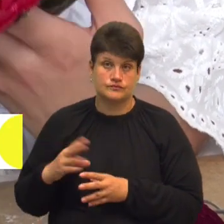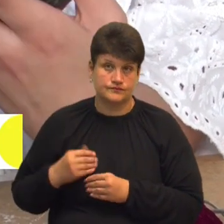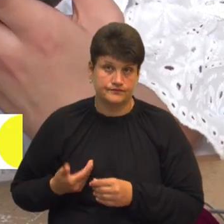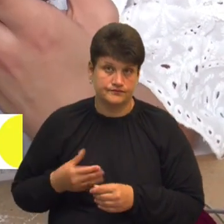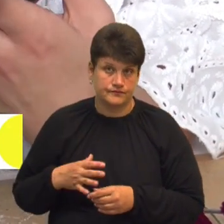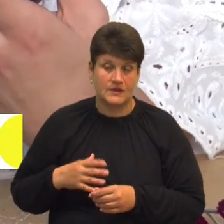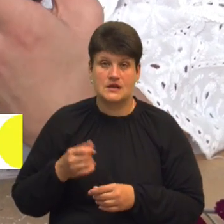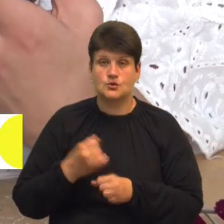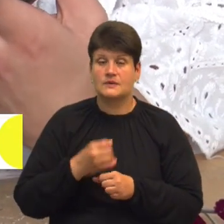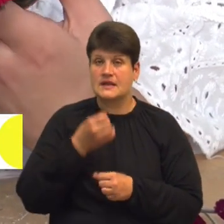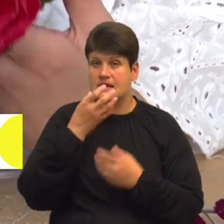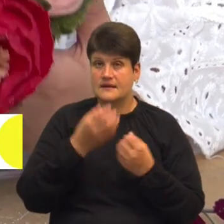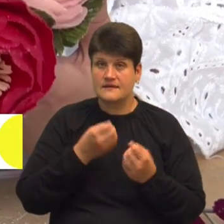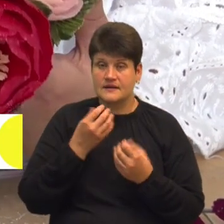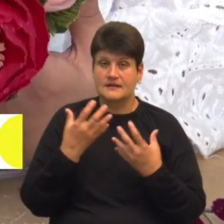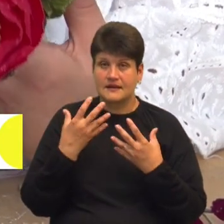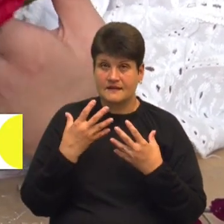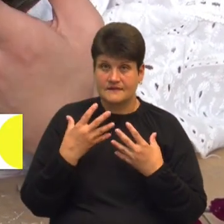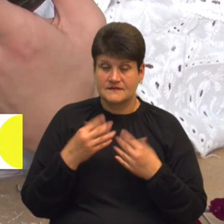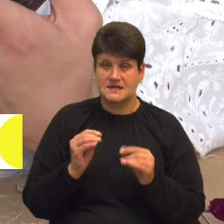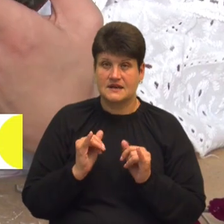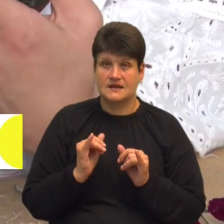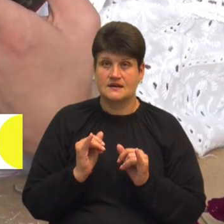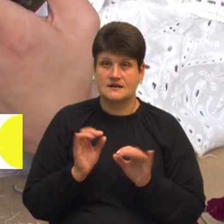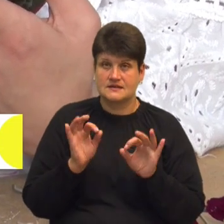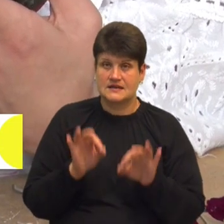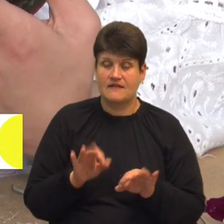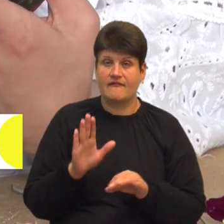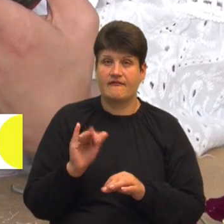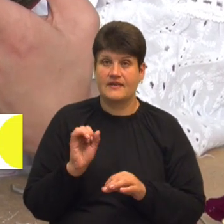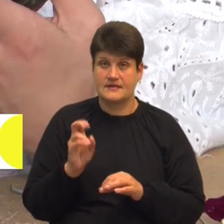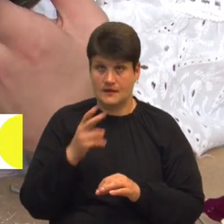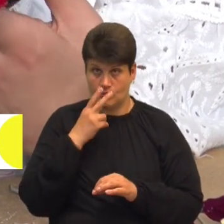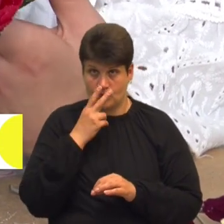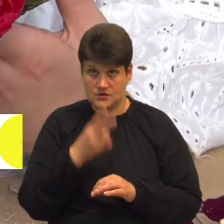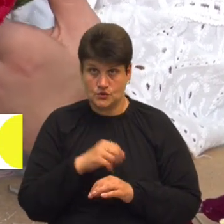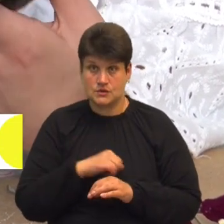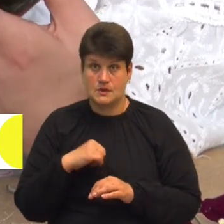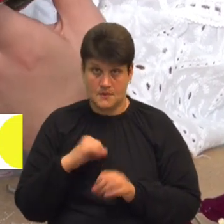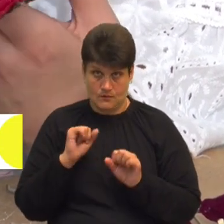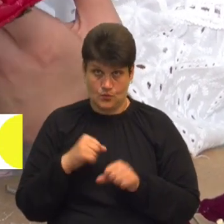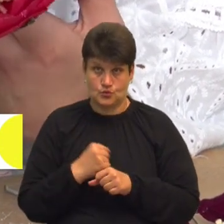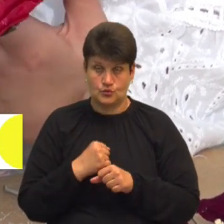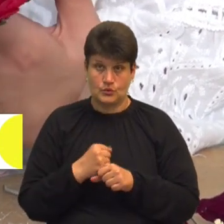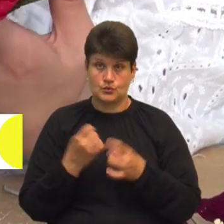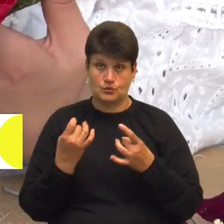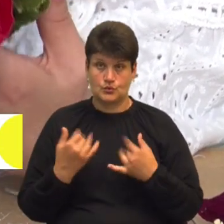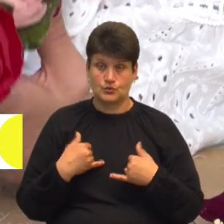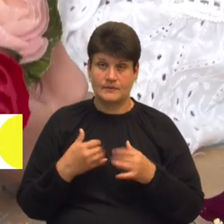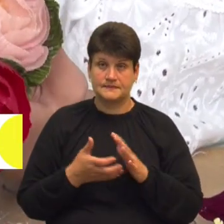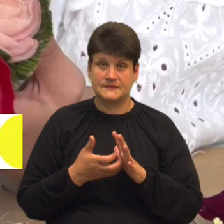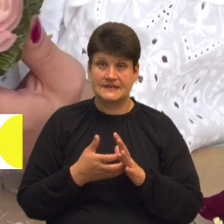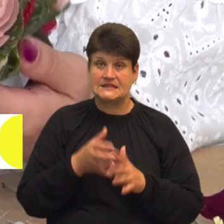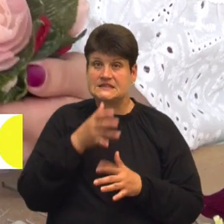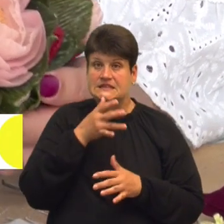квіти, де я вже занурювала віск, після чого я побачила, що я можу віск сама зробити квіти. Просто мене забракло часу